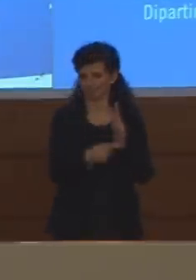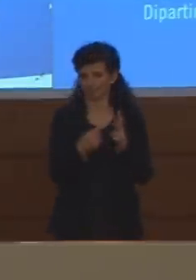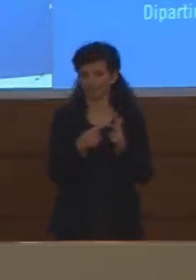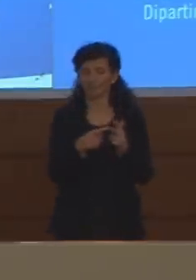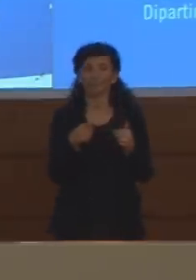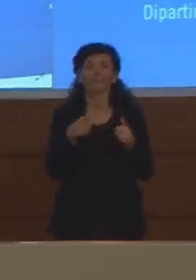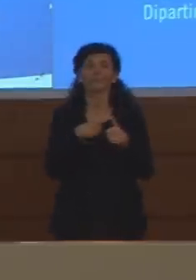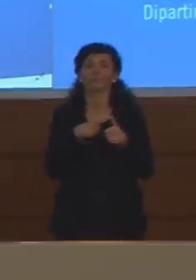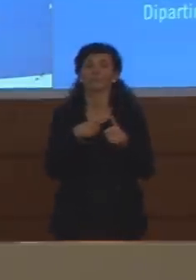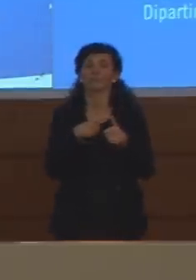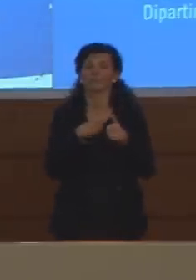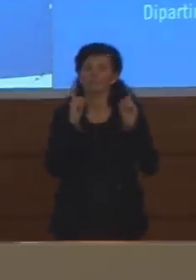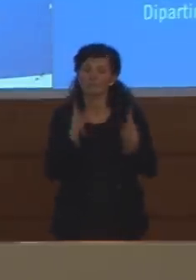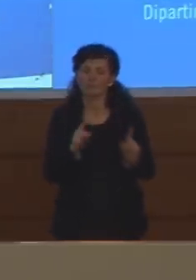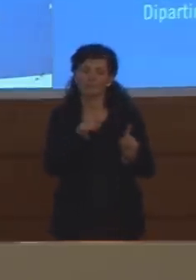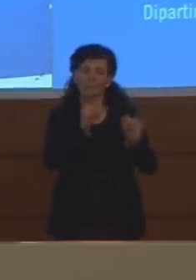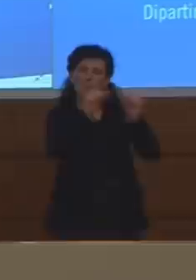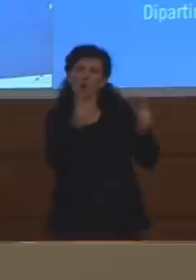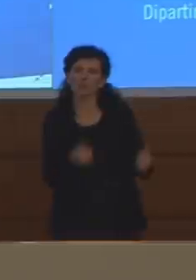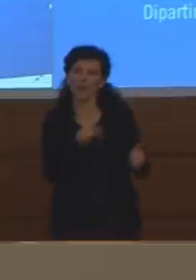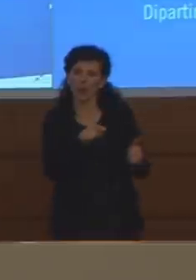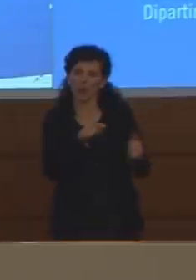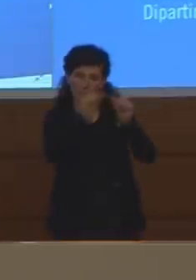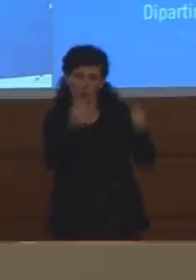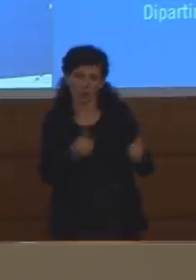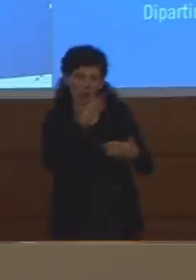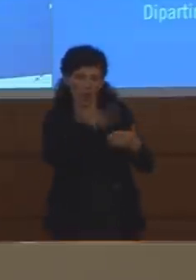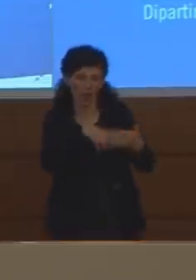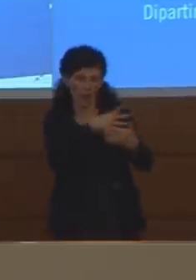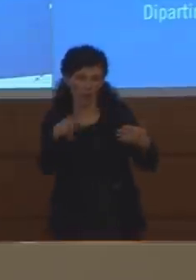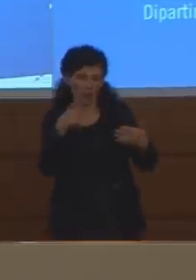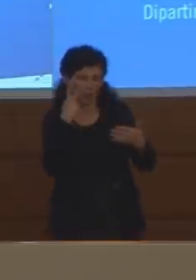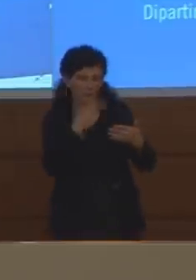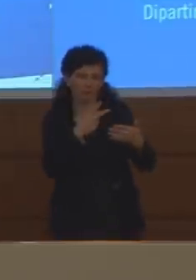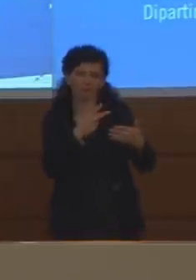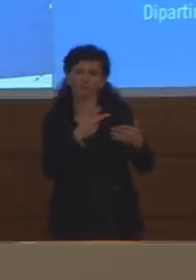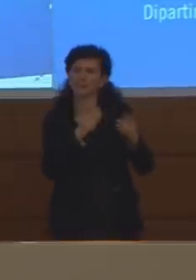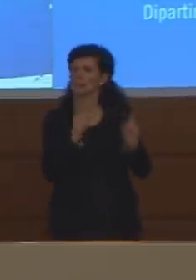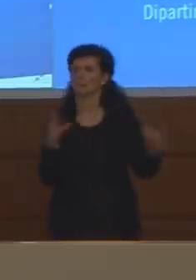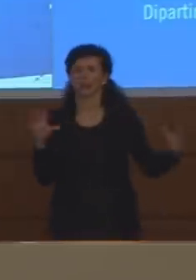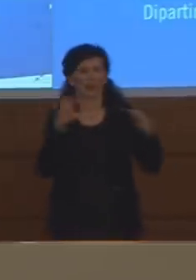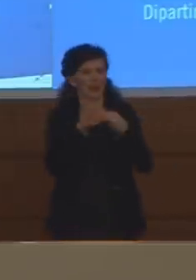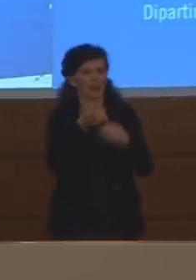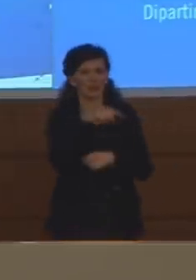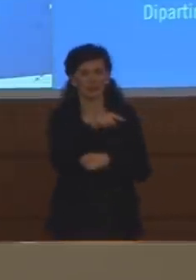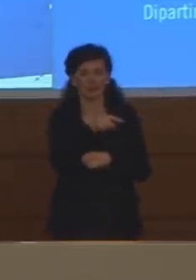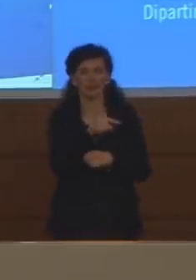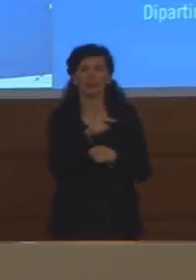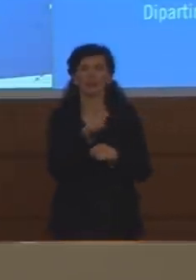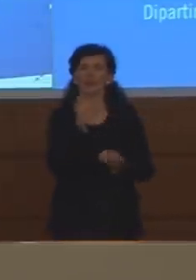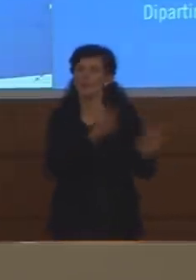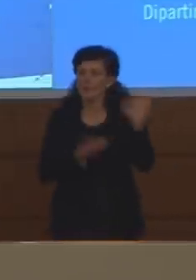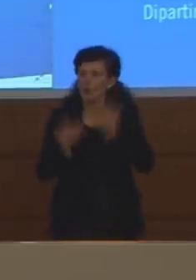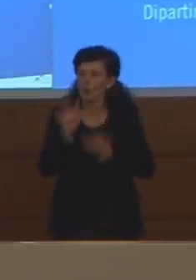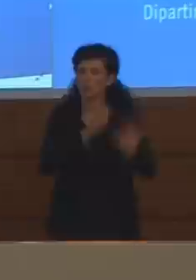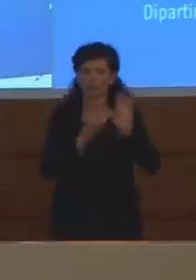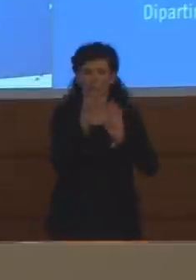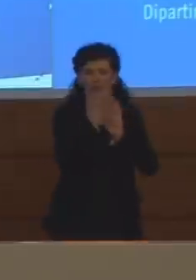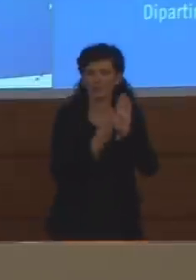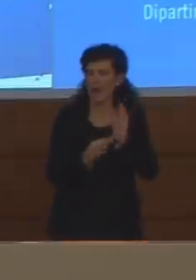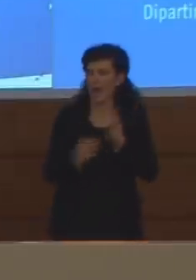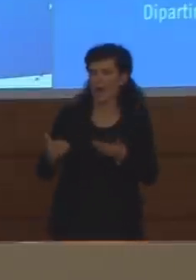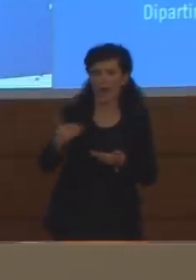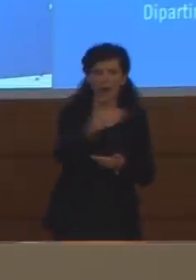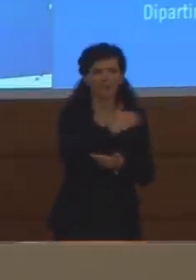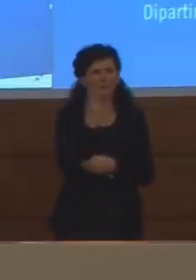modelli e i modelli sono in evoluzione perché i modelli stanno raccogliendo dati stanno vedendo cosa sta avvenendo